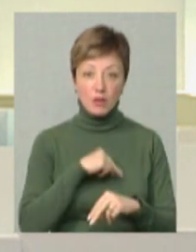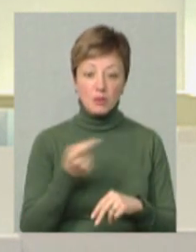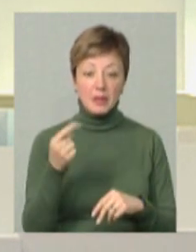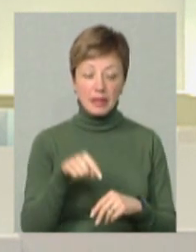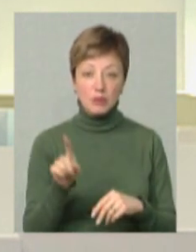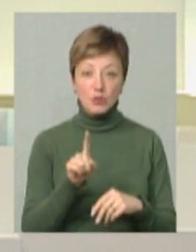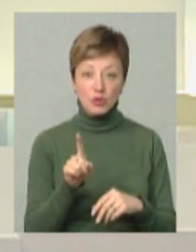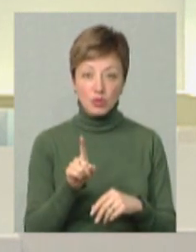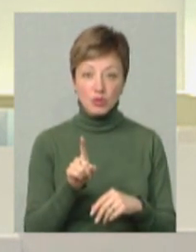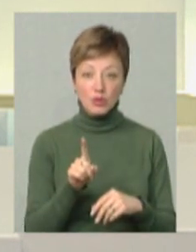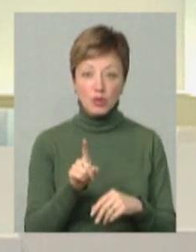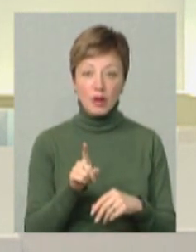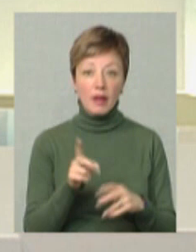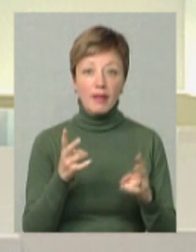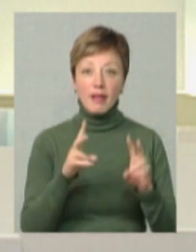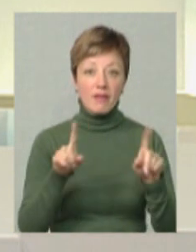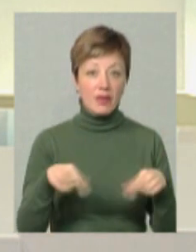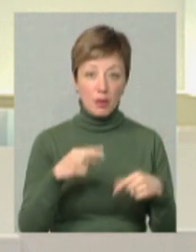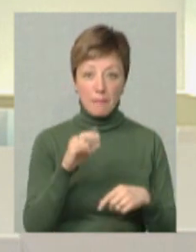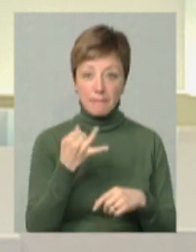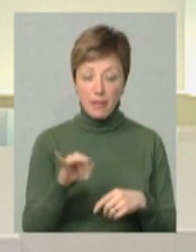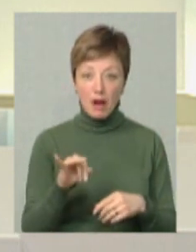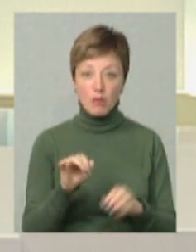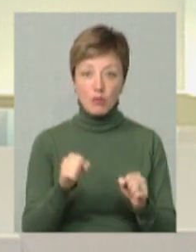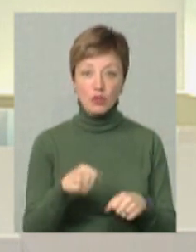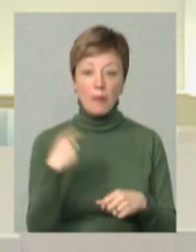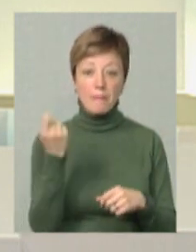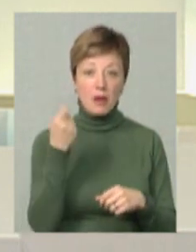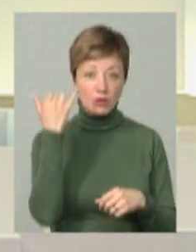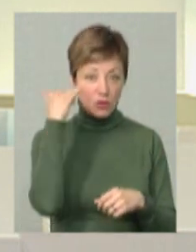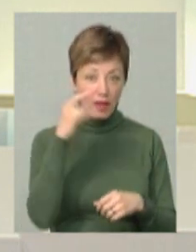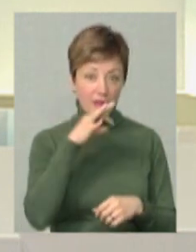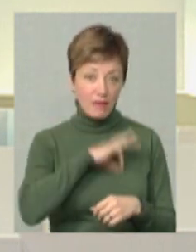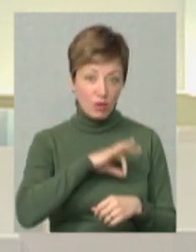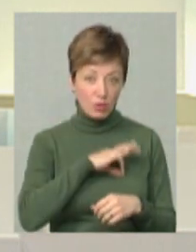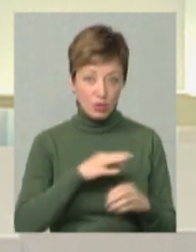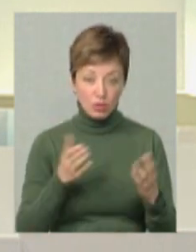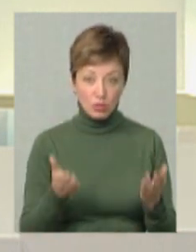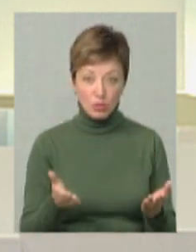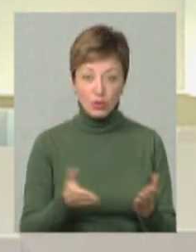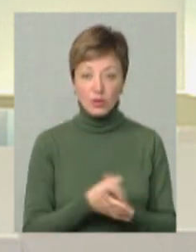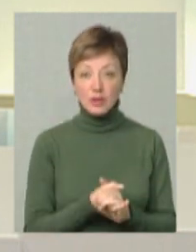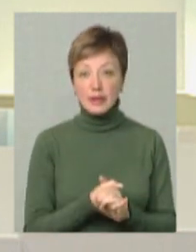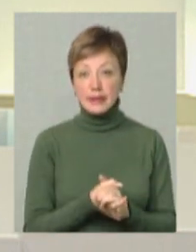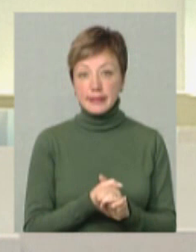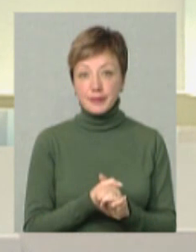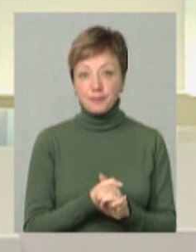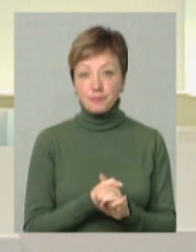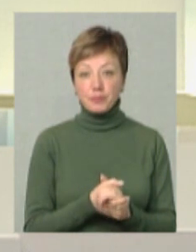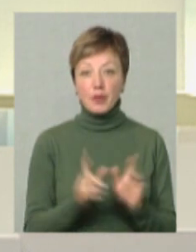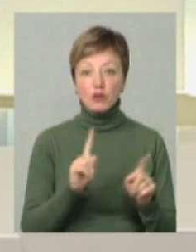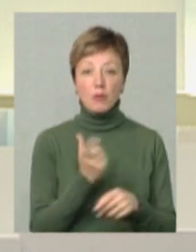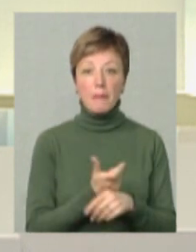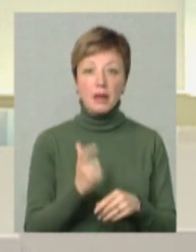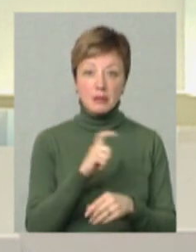тим, де є невитребовані пої, де є, можливо, посовища, які вже не є в потребі, якими не користуються, щоб